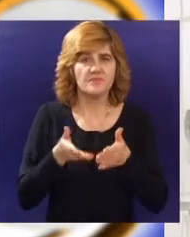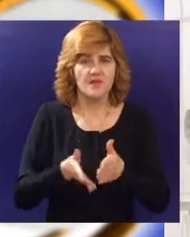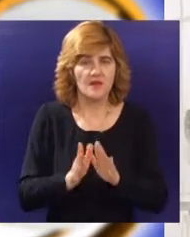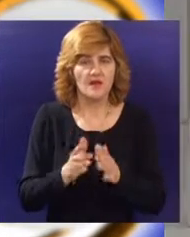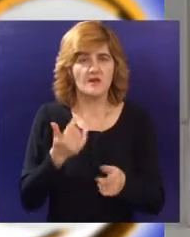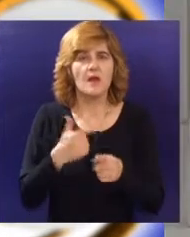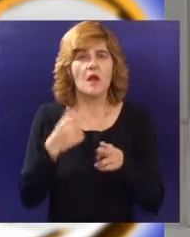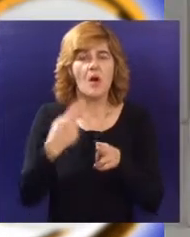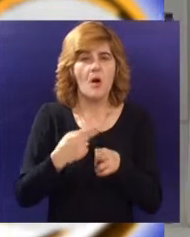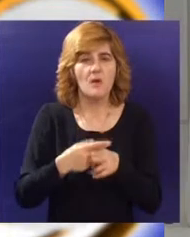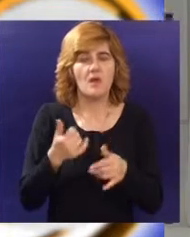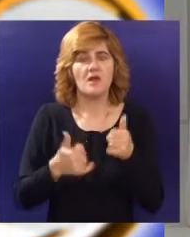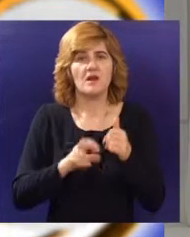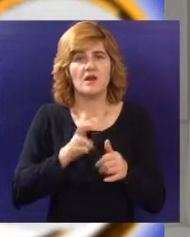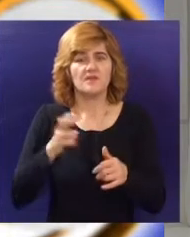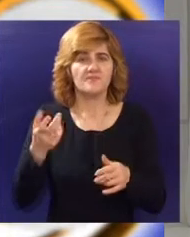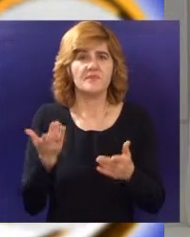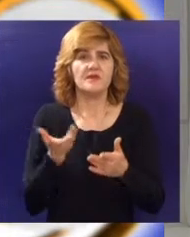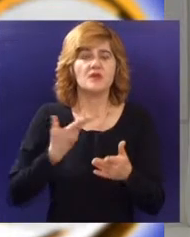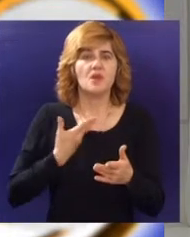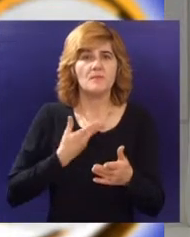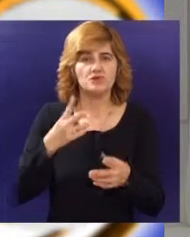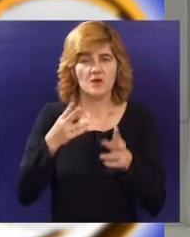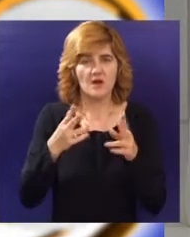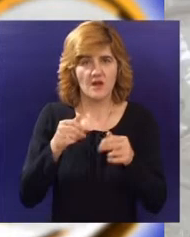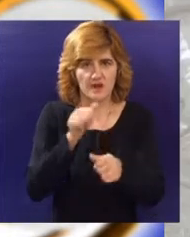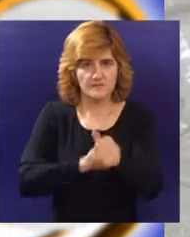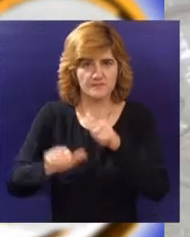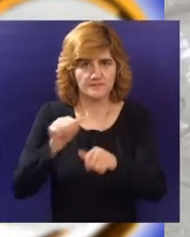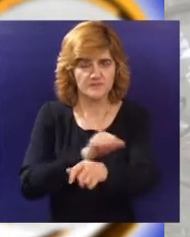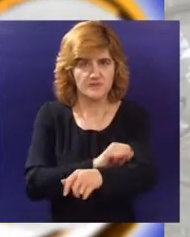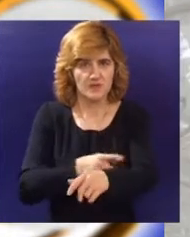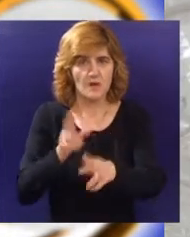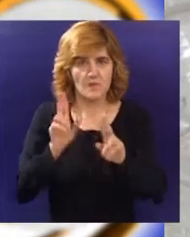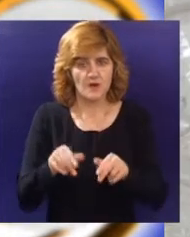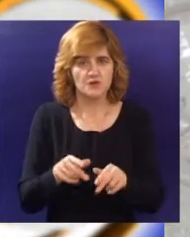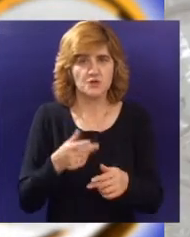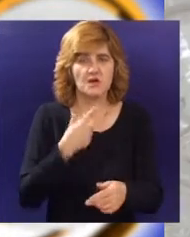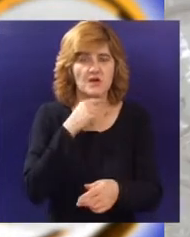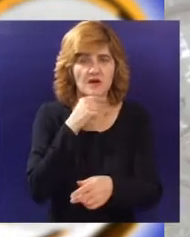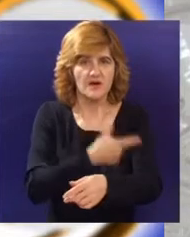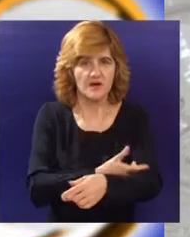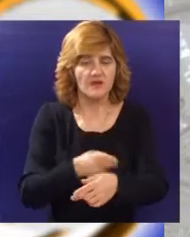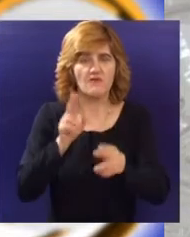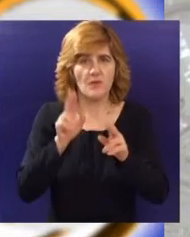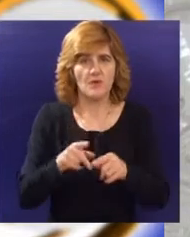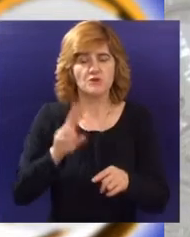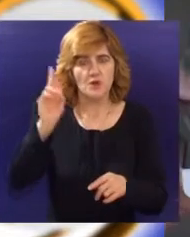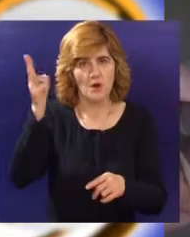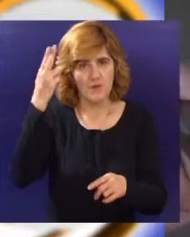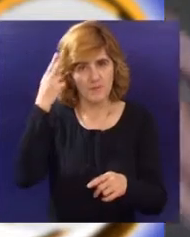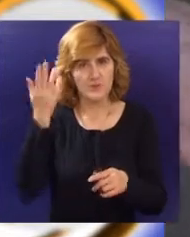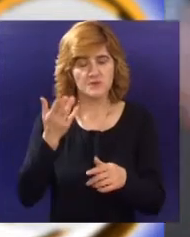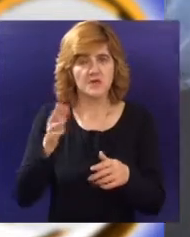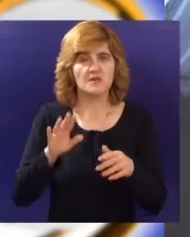problemom porasta broja obolelih od malih ni bolesti nakon bombardovanja 1999. godine. Uzorci će se uzimati sa Kosova jer je to